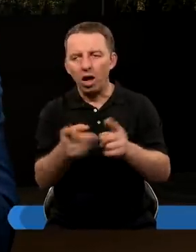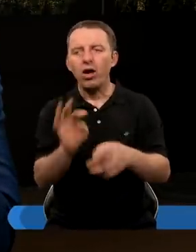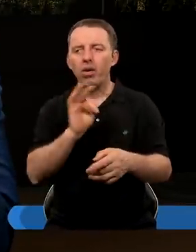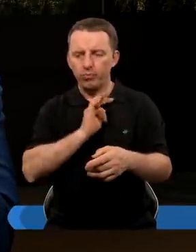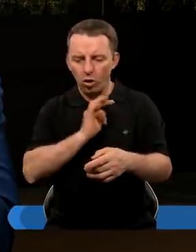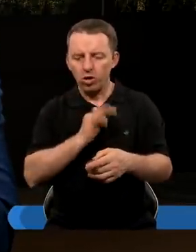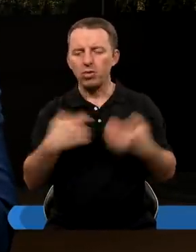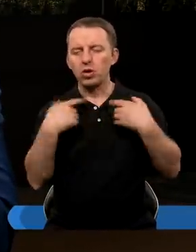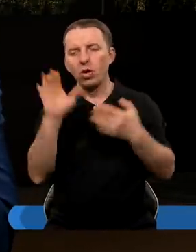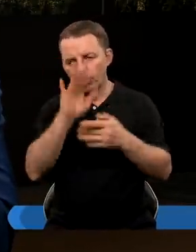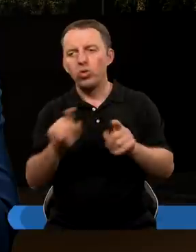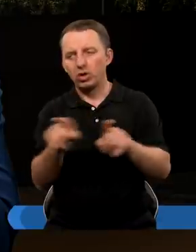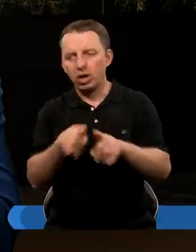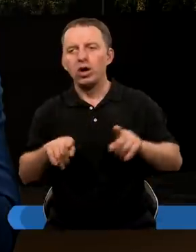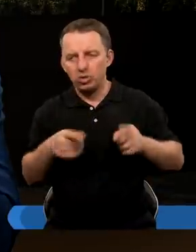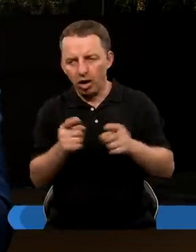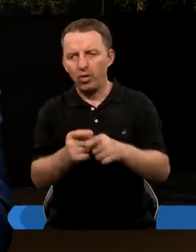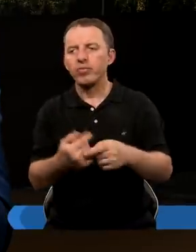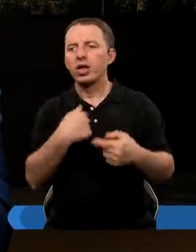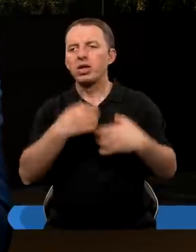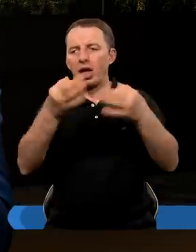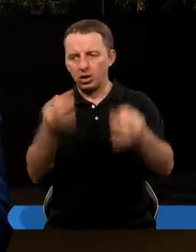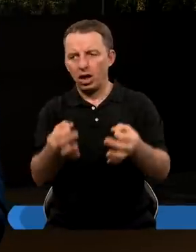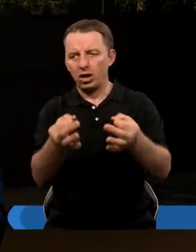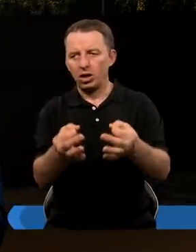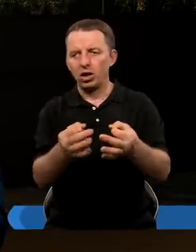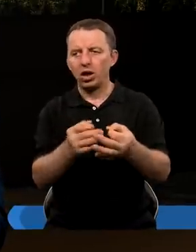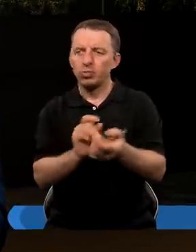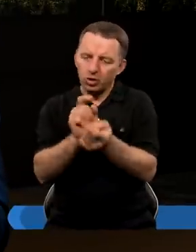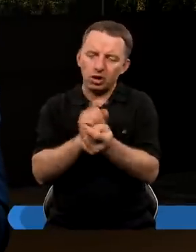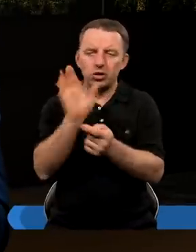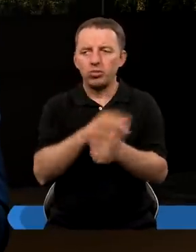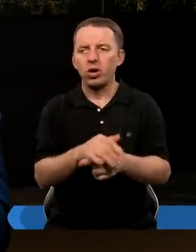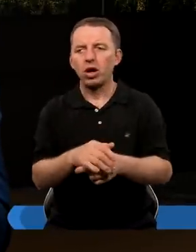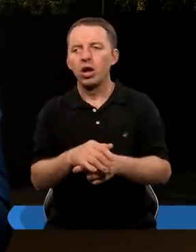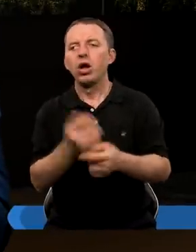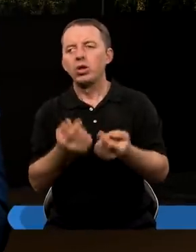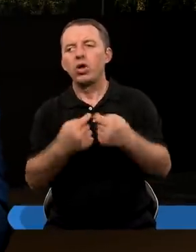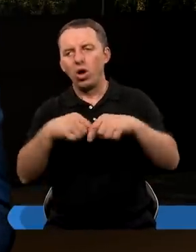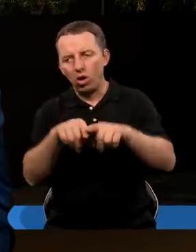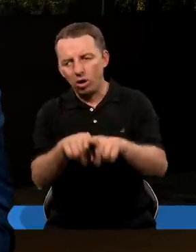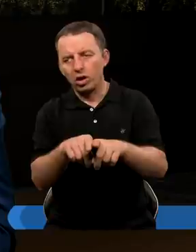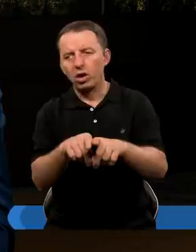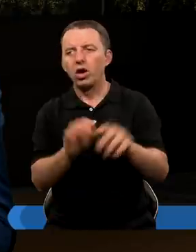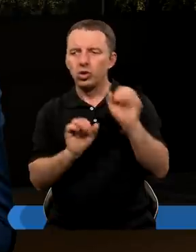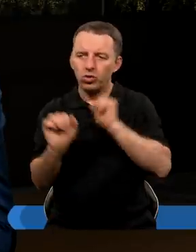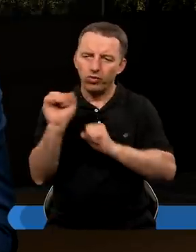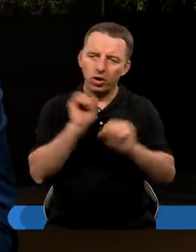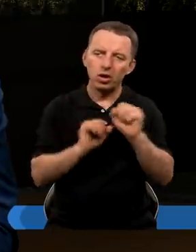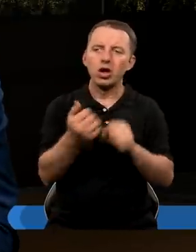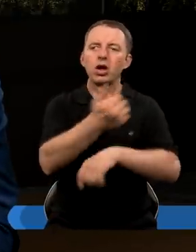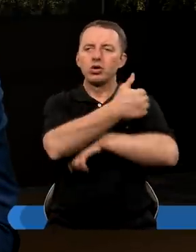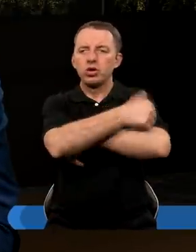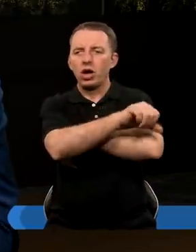Pytanie jest, czy w moim życiu Pan Bóg działa? Bo jak ja teraz ćwiczę się z Bogiem, czyli Pan Bóg nie wiadomo ćwiczę